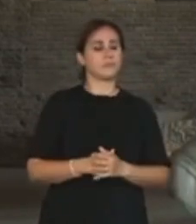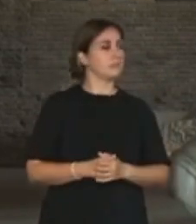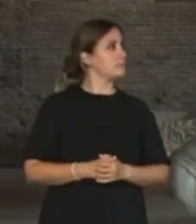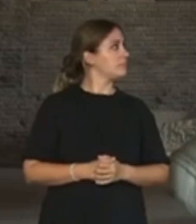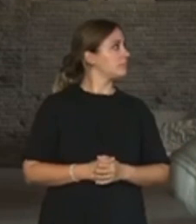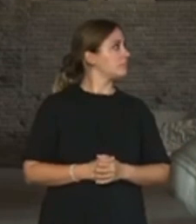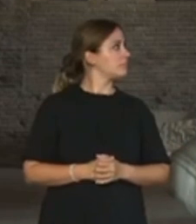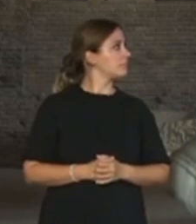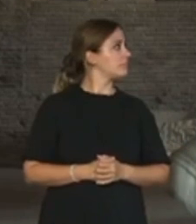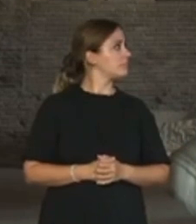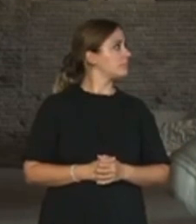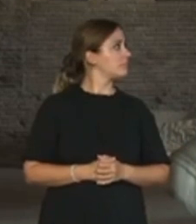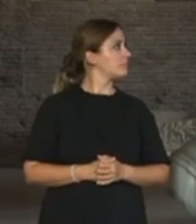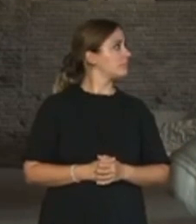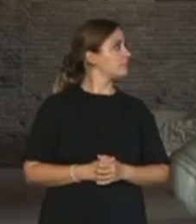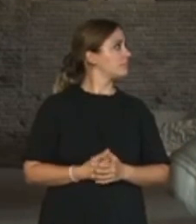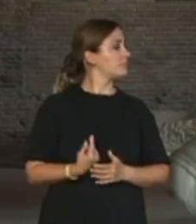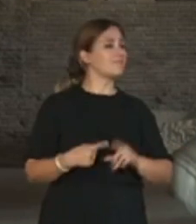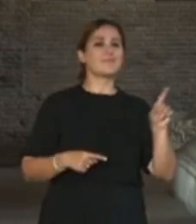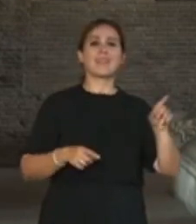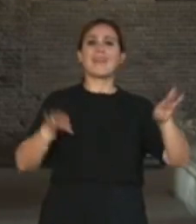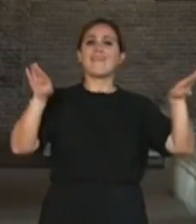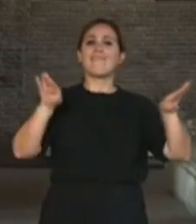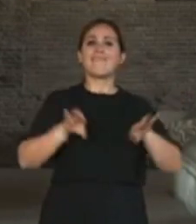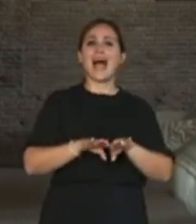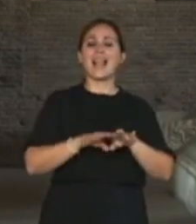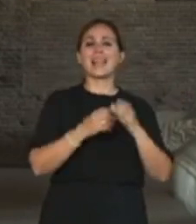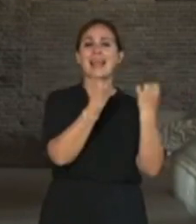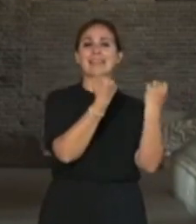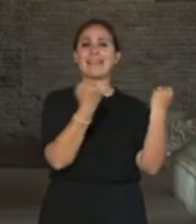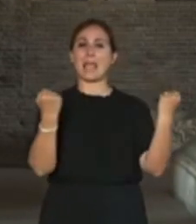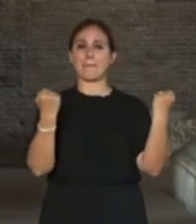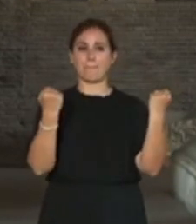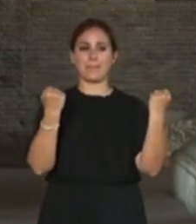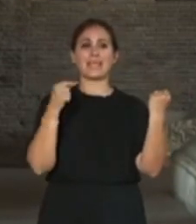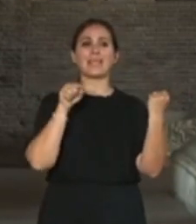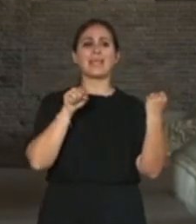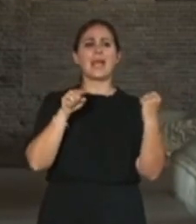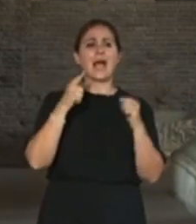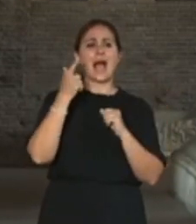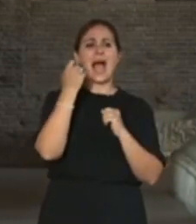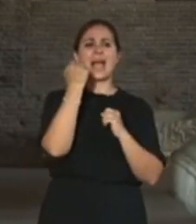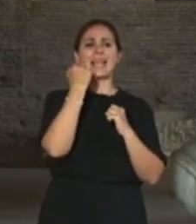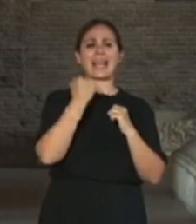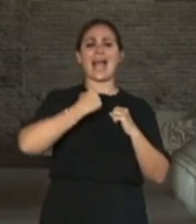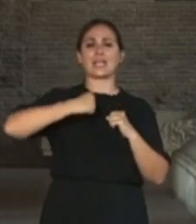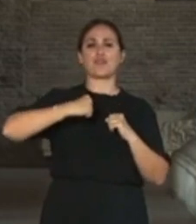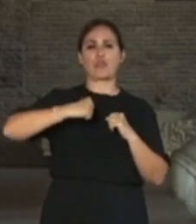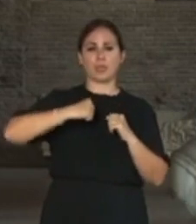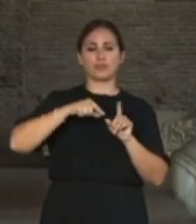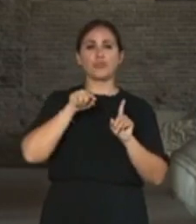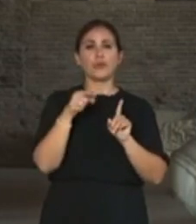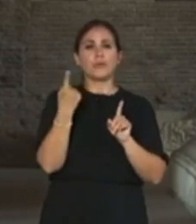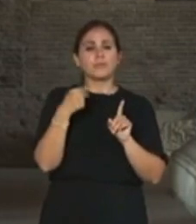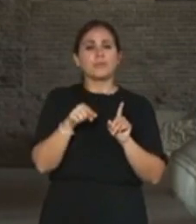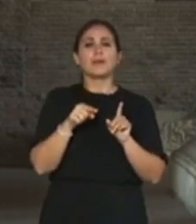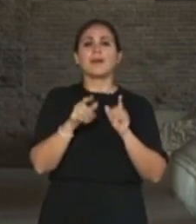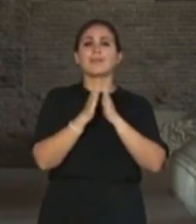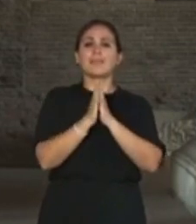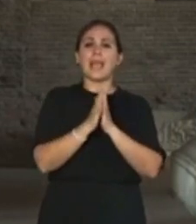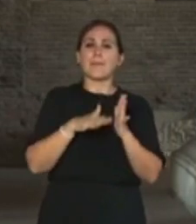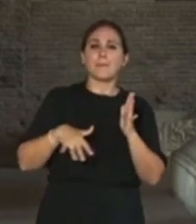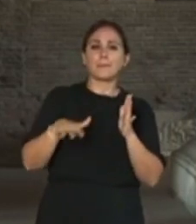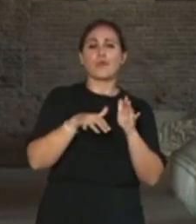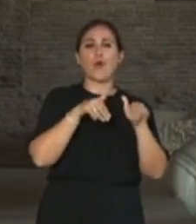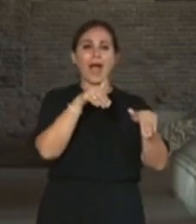Siamo nella Valle dei Templi di Agrigento, parco archeologico che grazie all'intervento